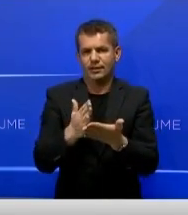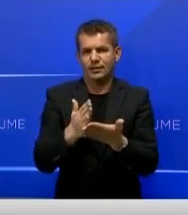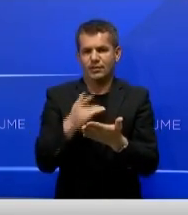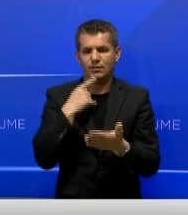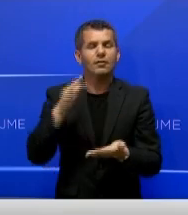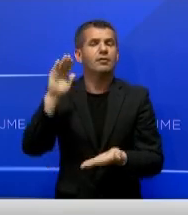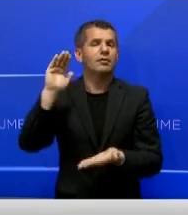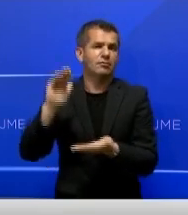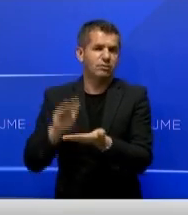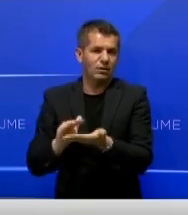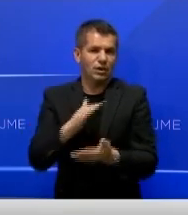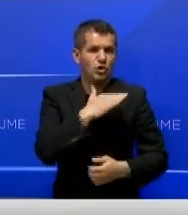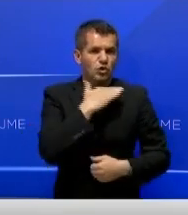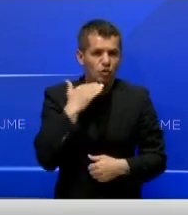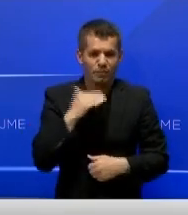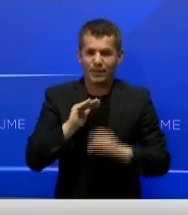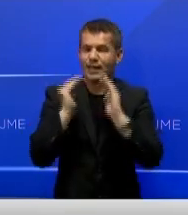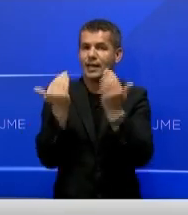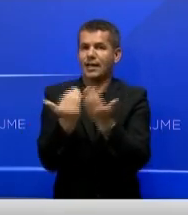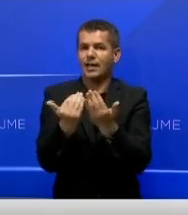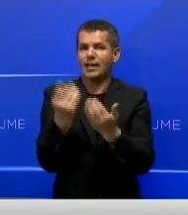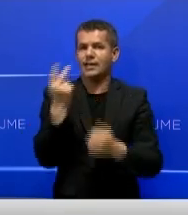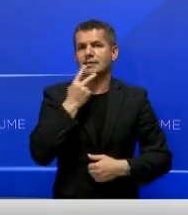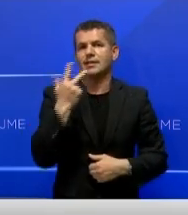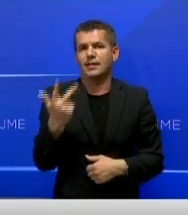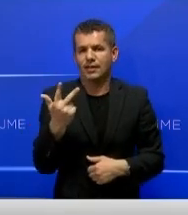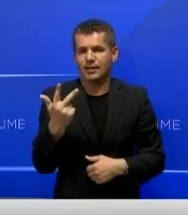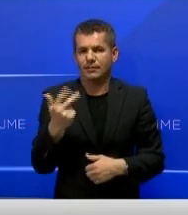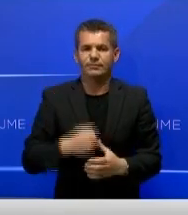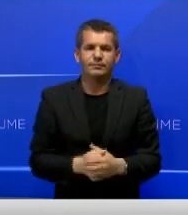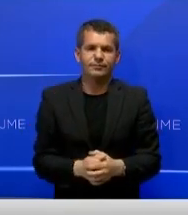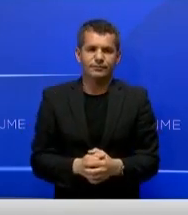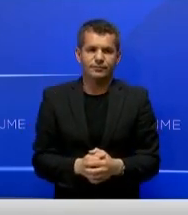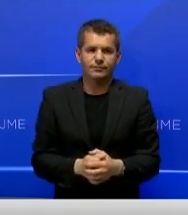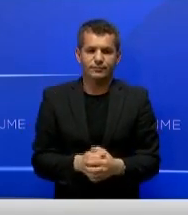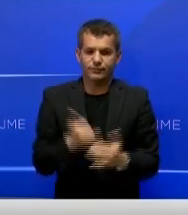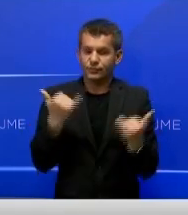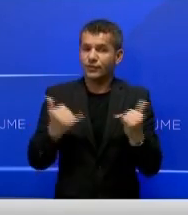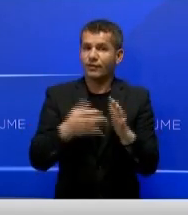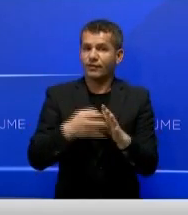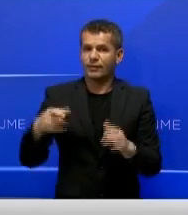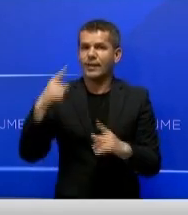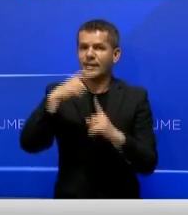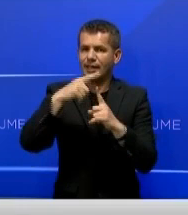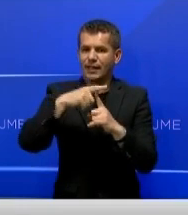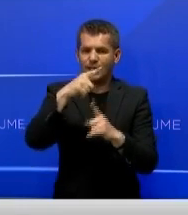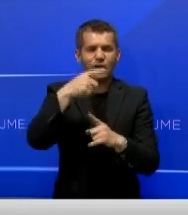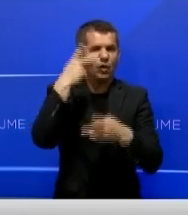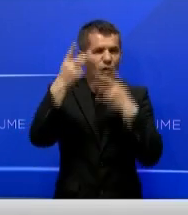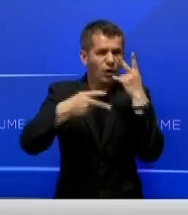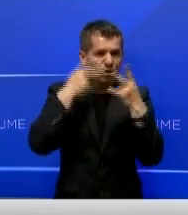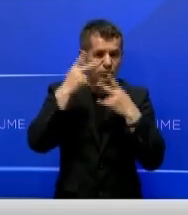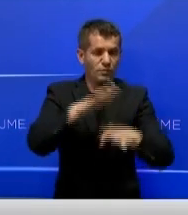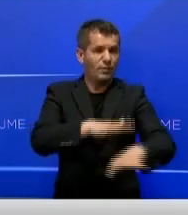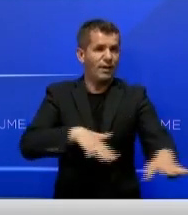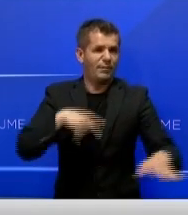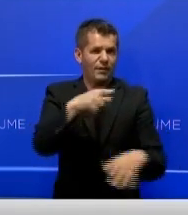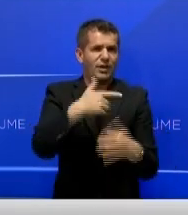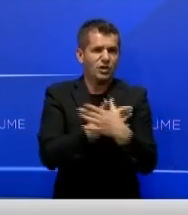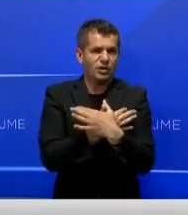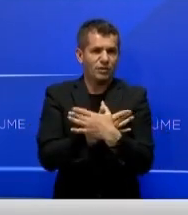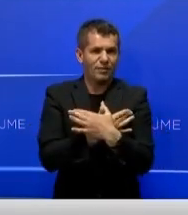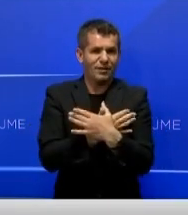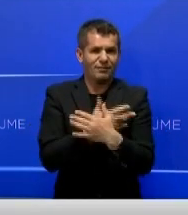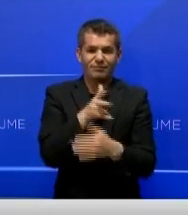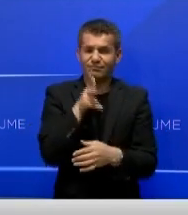është vogliu një numër i paralelit për 23 paralelit. Shkojmë tani në Tiran, Komisioni Etimor i Kuvendit të Shqipëris për